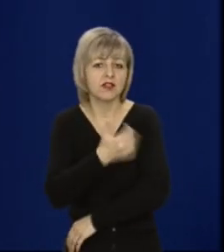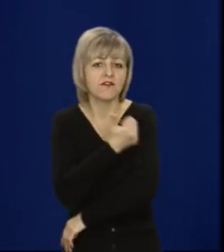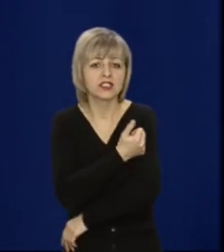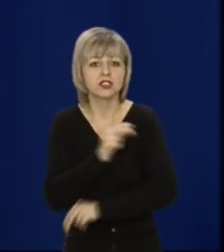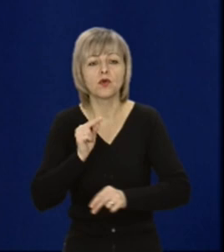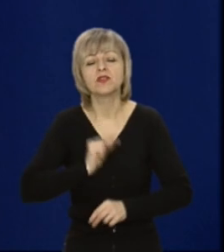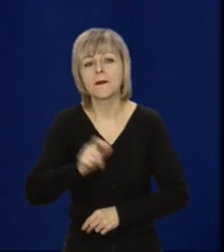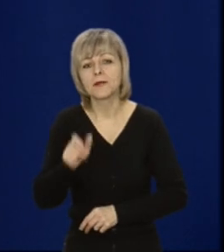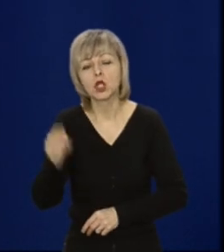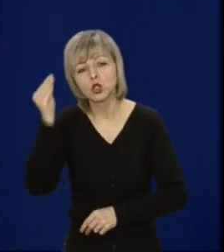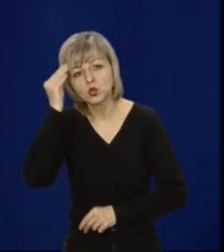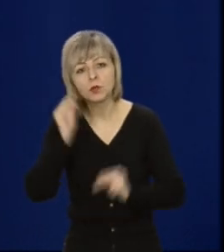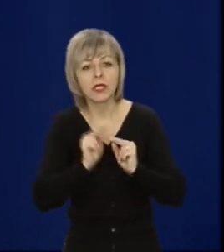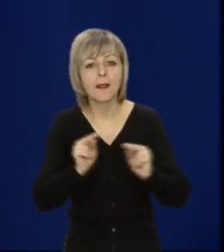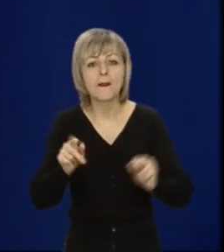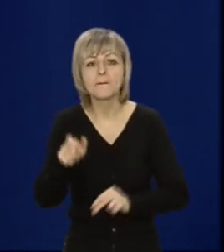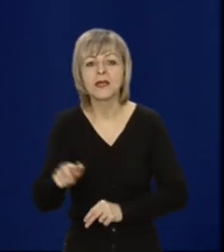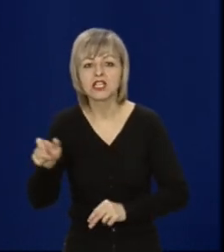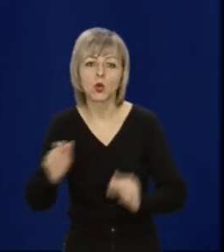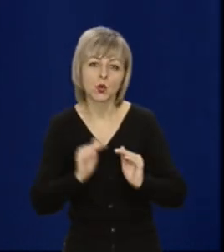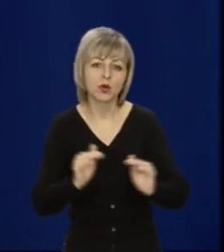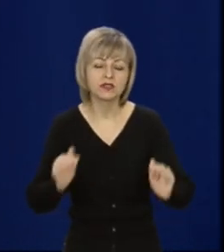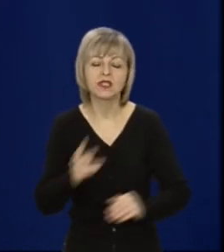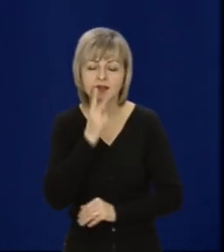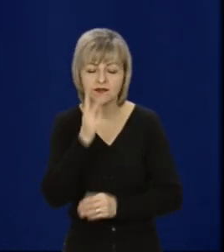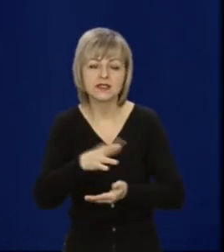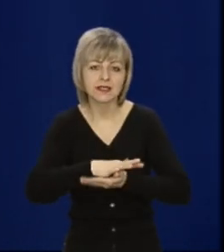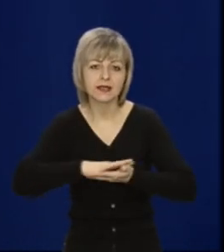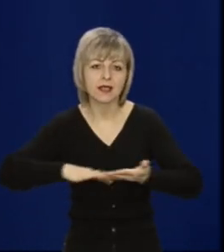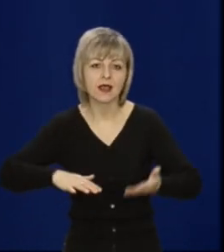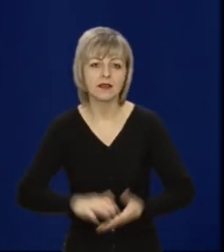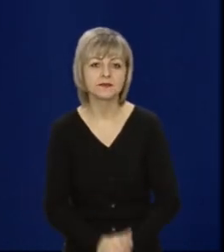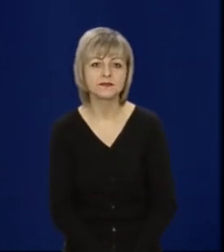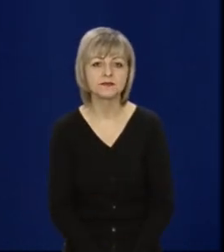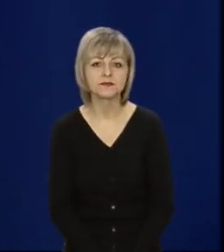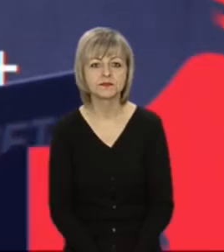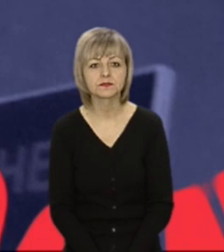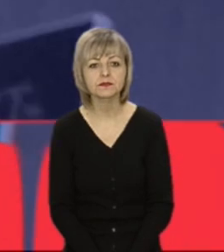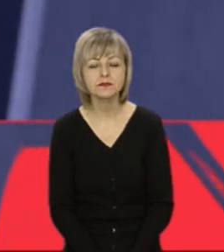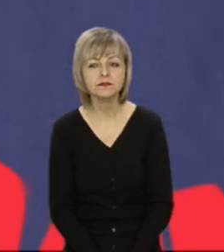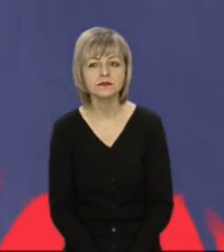Думки дітей та педагогів далі в ефірі телемарафону «Життя у червоній зоні».